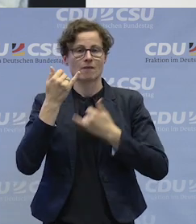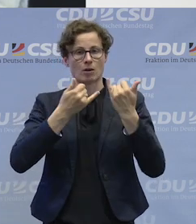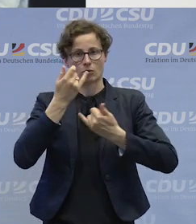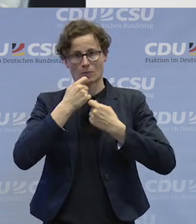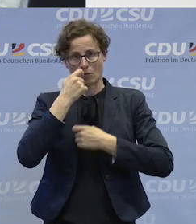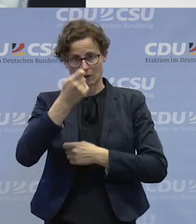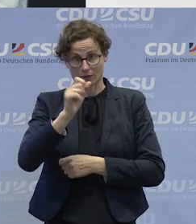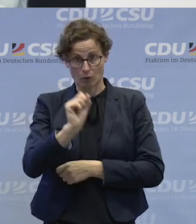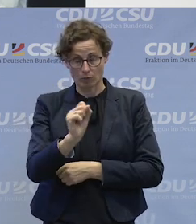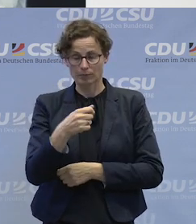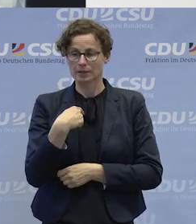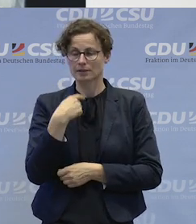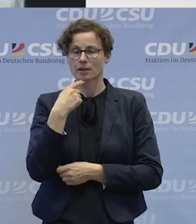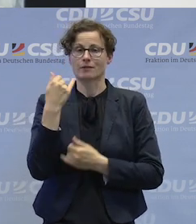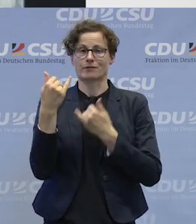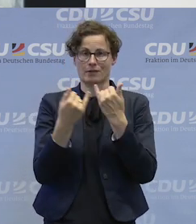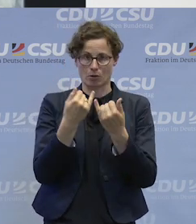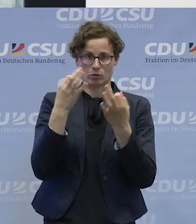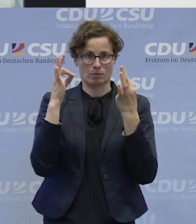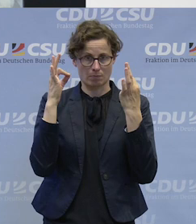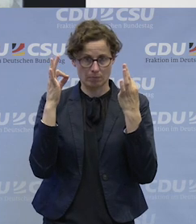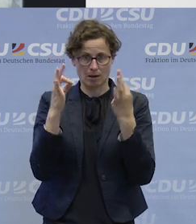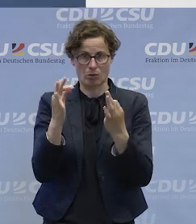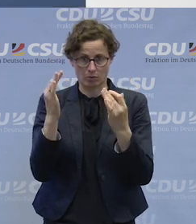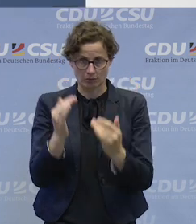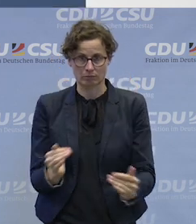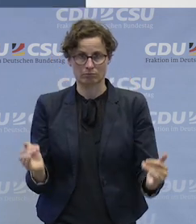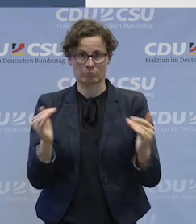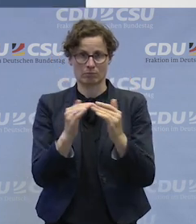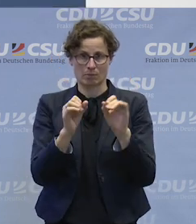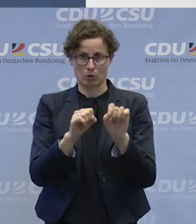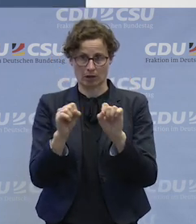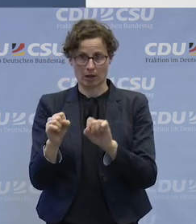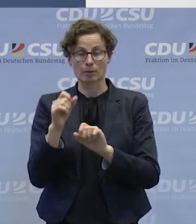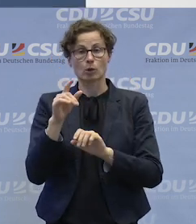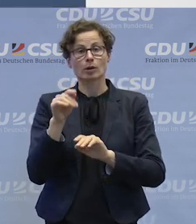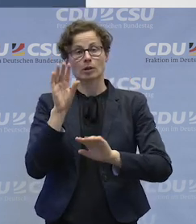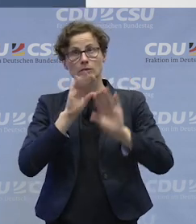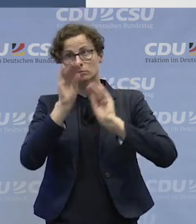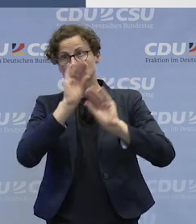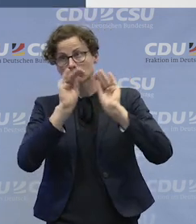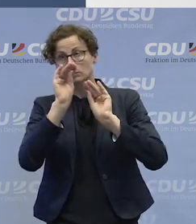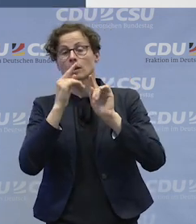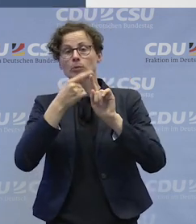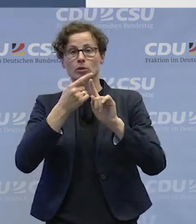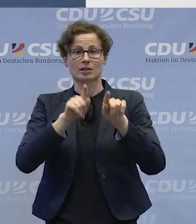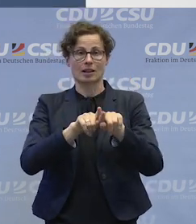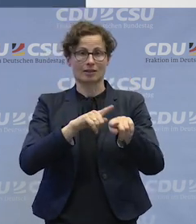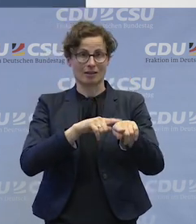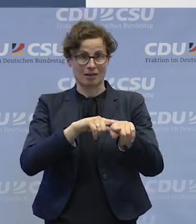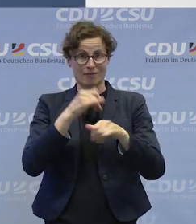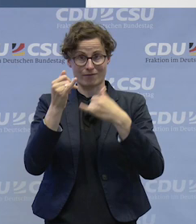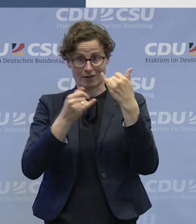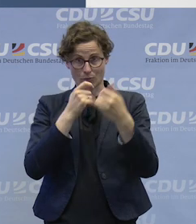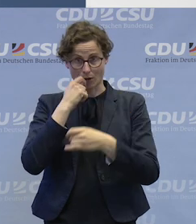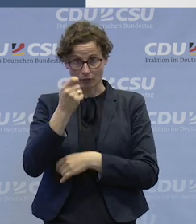habe, erstens müssen Frauen die Möglichkeit bekommen, sich zu qualifizieren innerhalb der Werkstatt, aber sie können auch ein gutes Vorbild für andere wiederum sein.